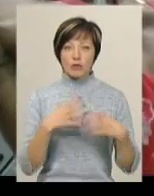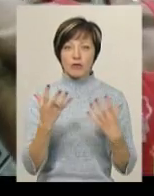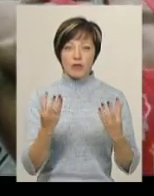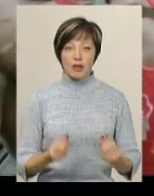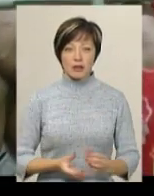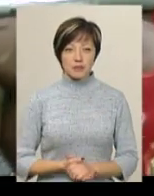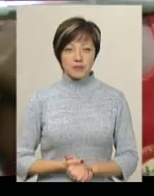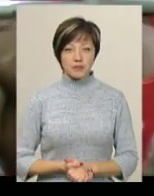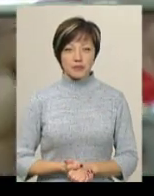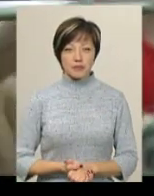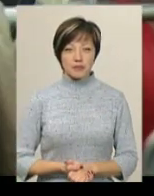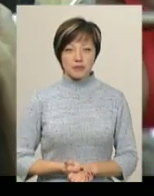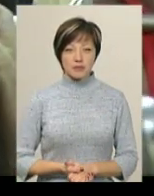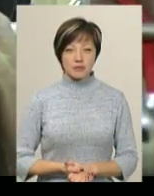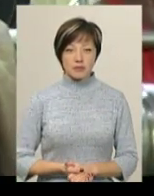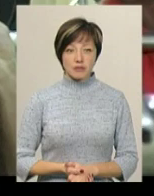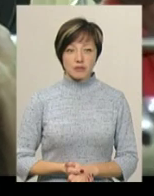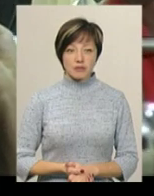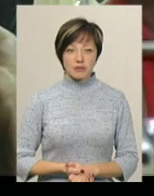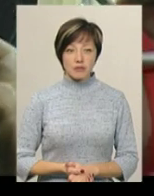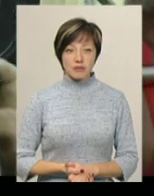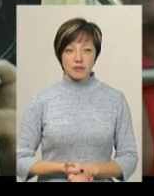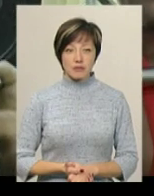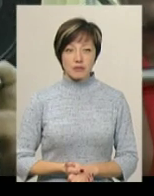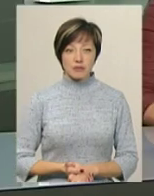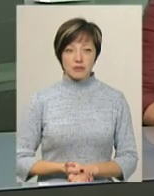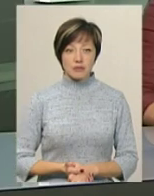день. Світлана Поробок, Дем'ян Сегольник, Новини, Поділя, Центр.